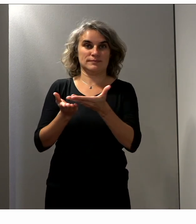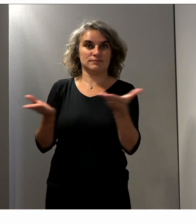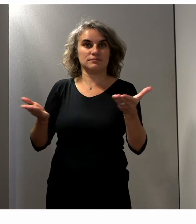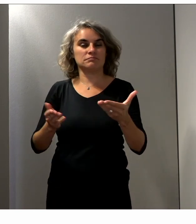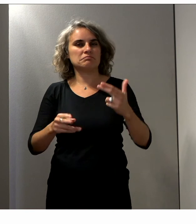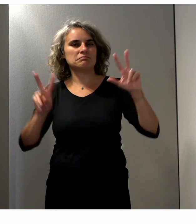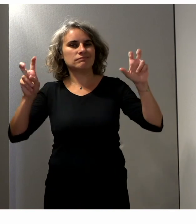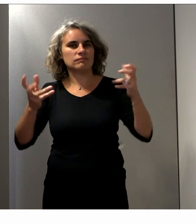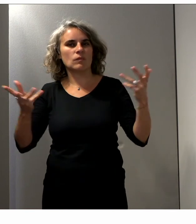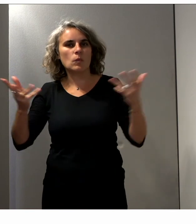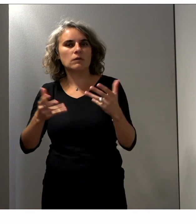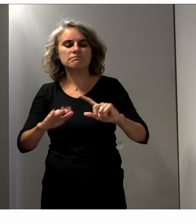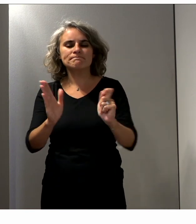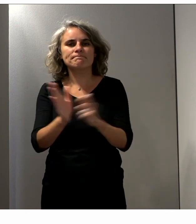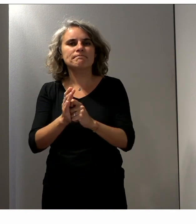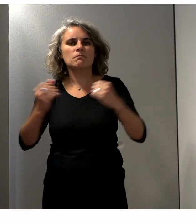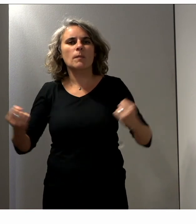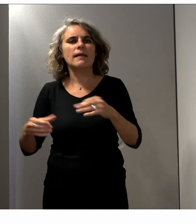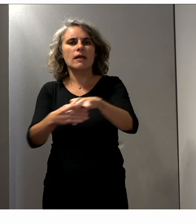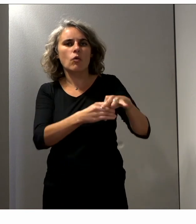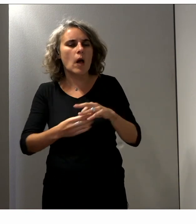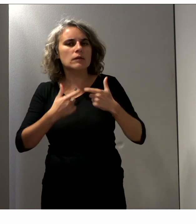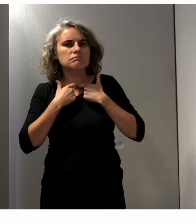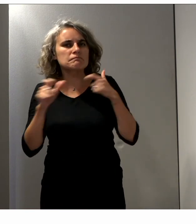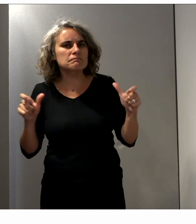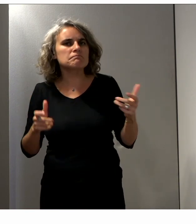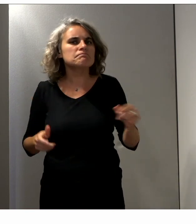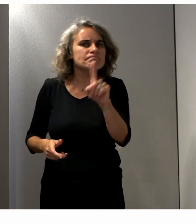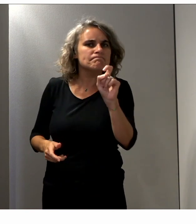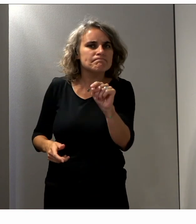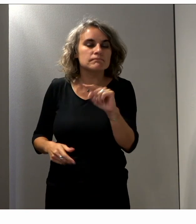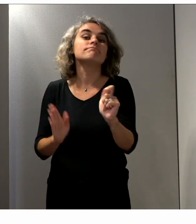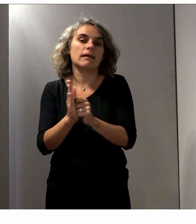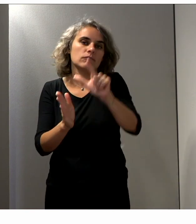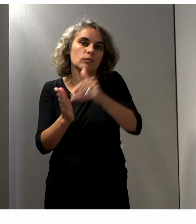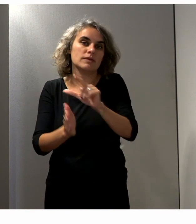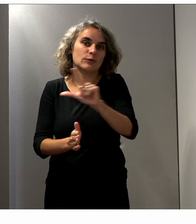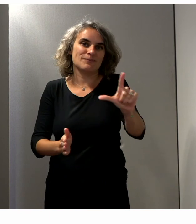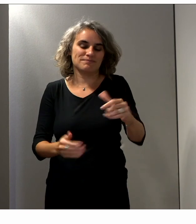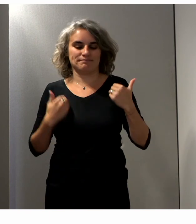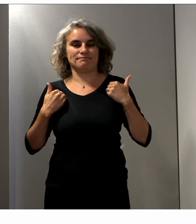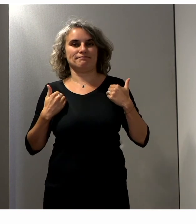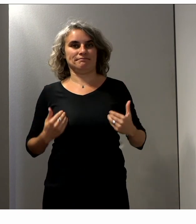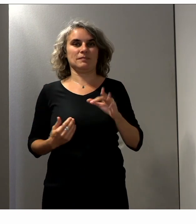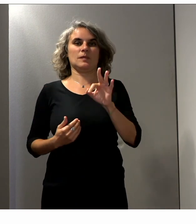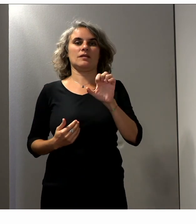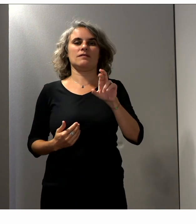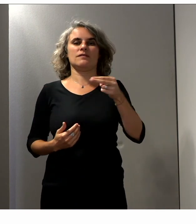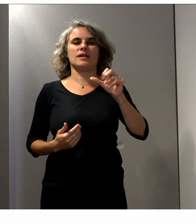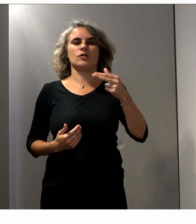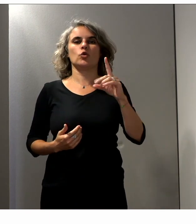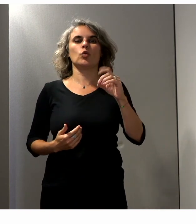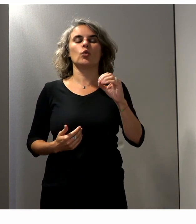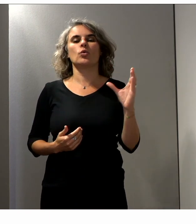'intitule « Quelle accessibilité pour les campagnes électorales 2022 » Je suis Fernando Pinto da Silva, vice